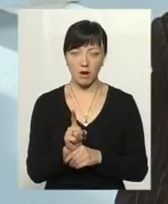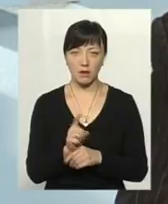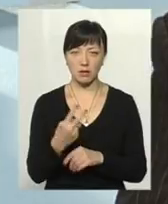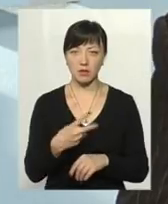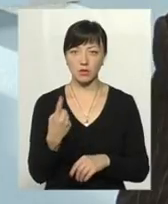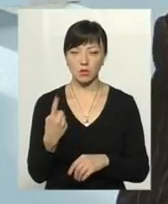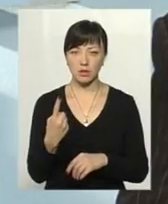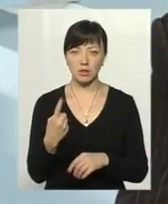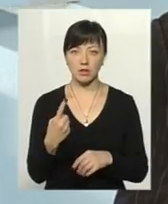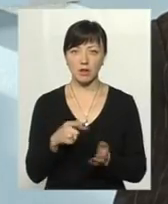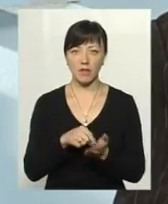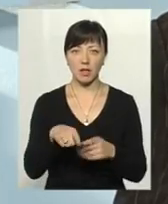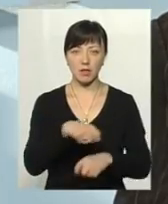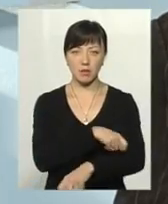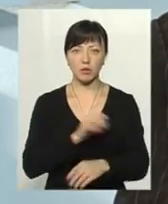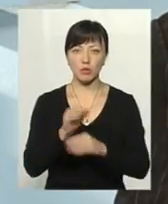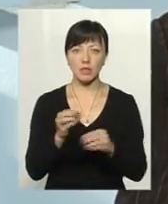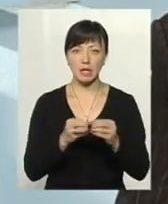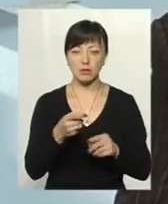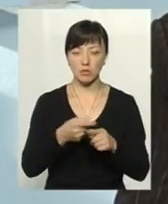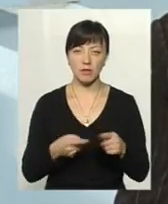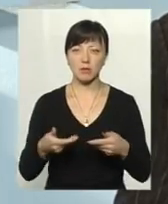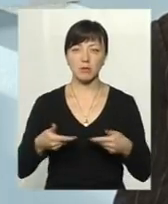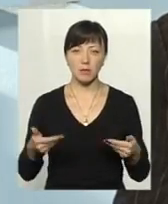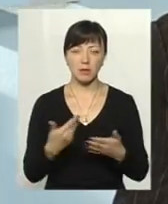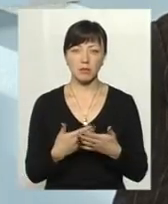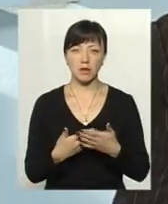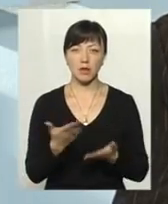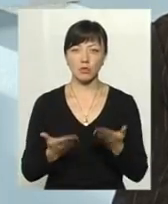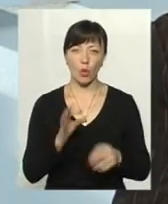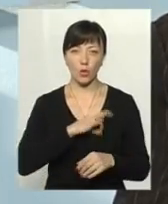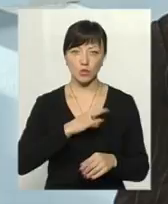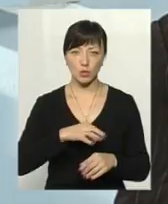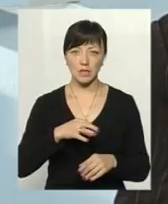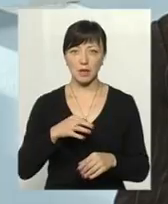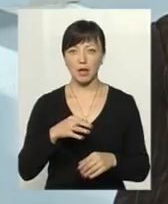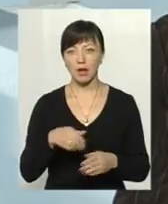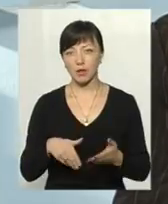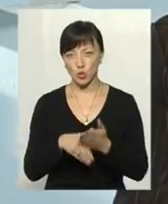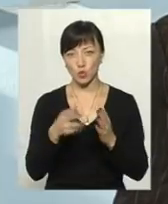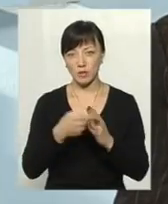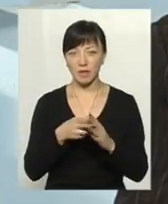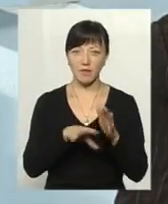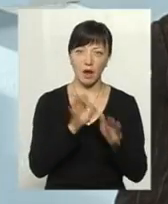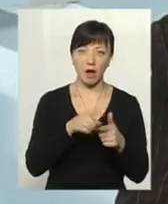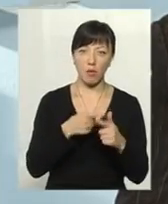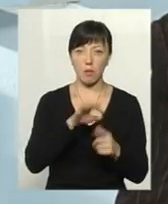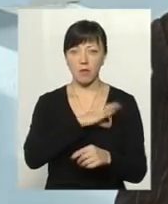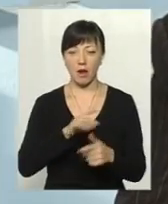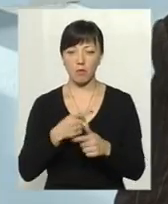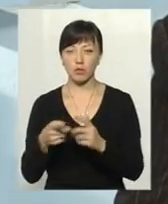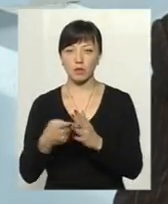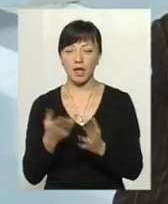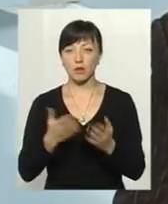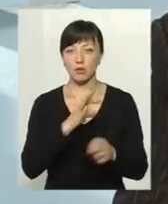21 квадратний метр додатково 10,5. Ми, до прикладу, якщо користується пільгуючим субсидією, є вибір або пільга, або субсидія.